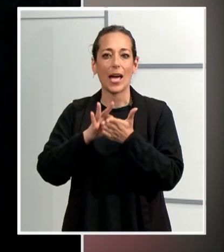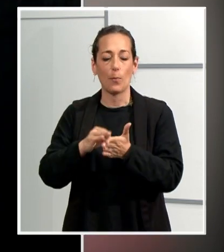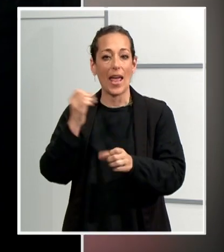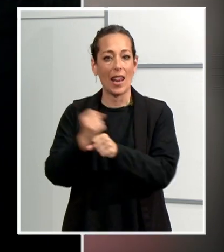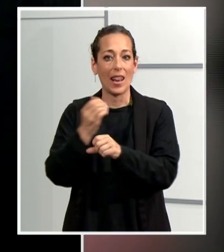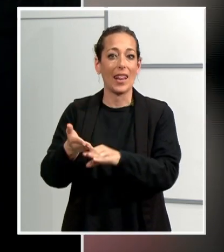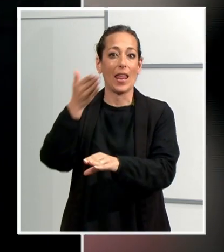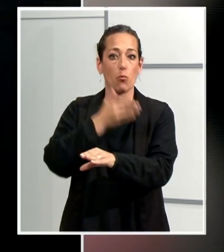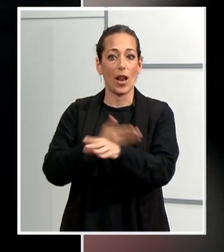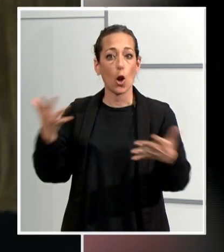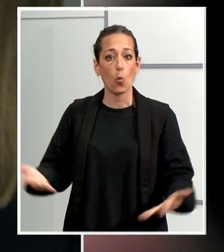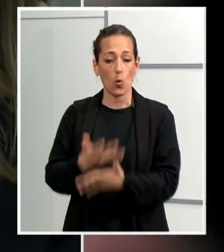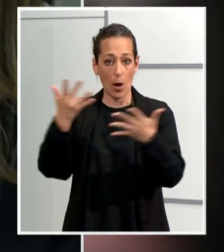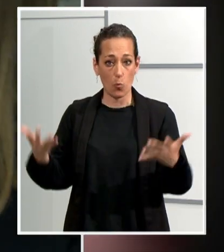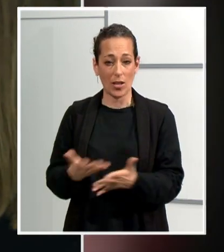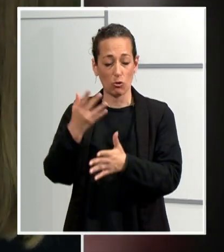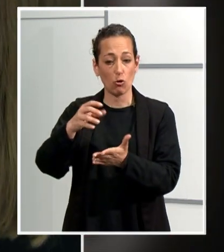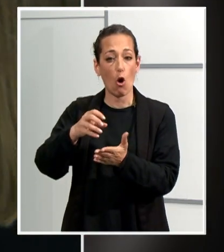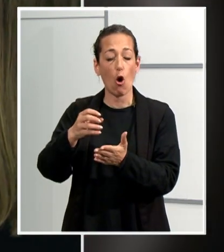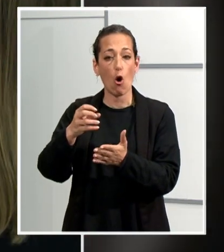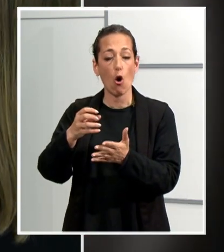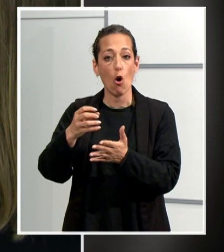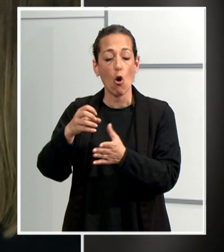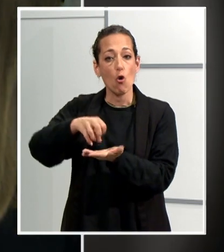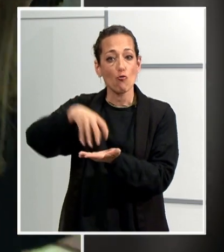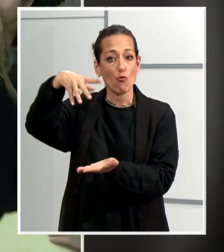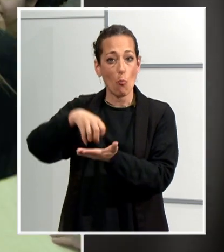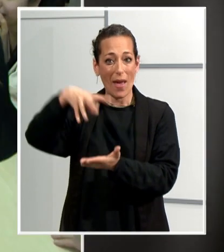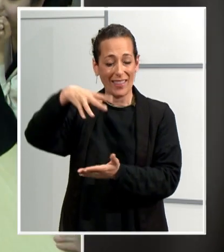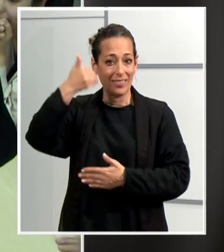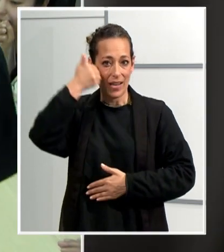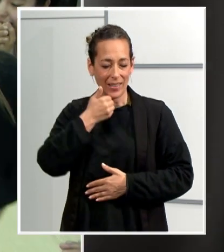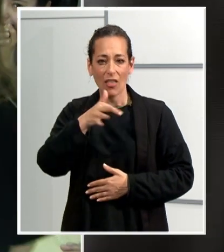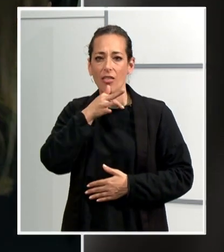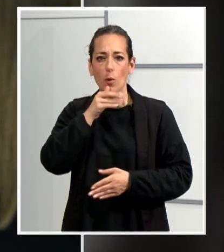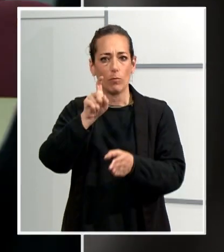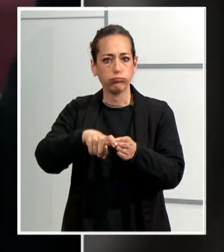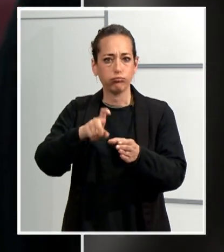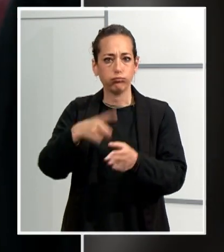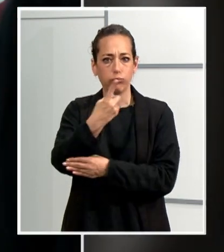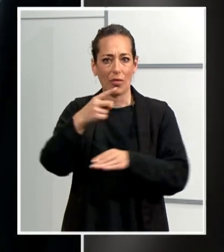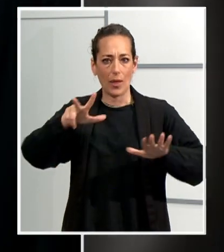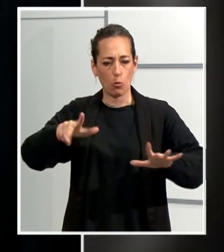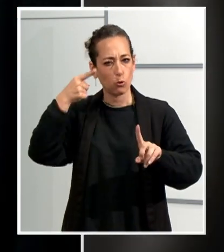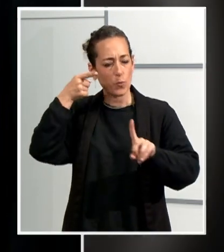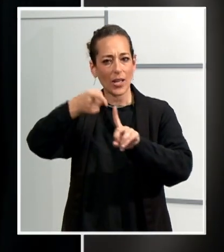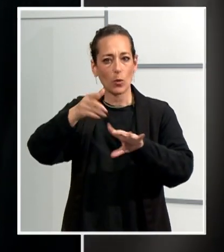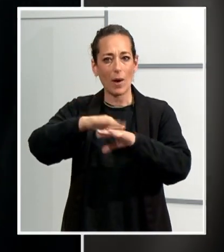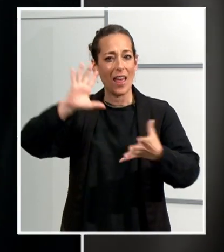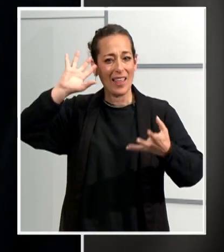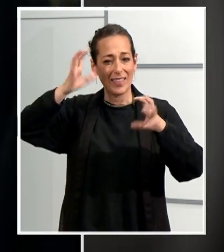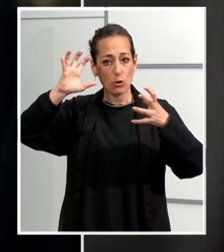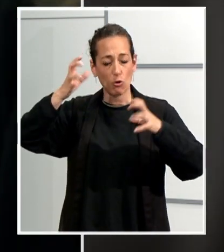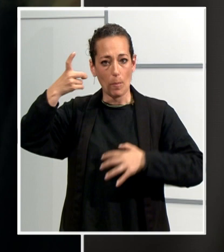amb Foment de Terrassa. Oferta 25 places i de moment hi ha 18 inscrits. S'adreça a persones amb trastorns mentals que